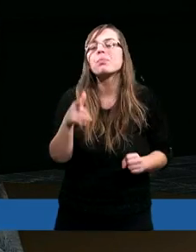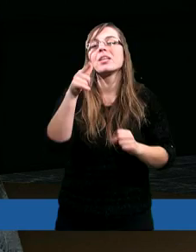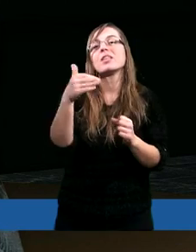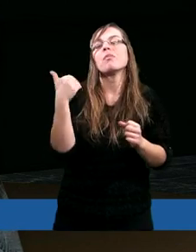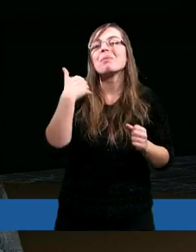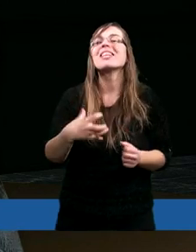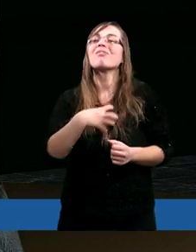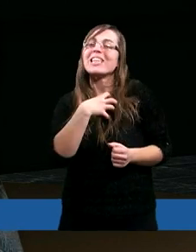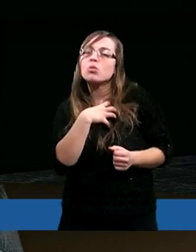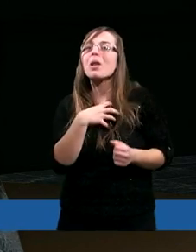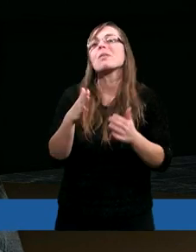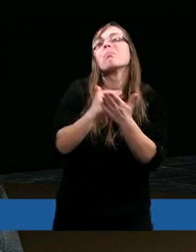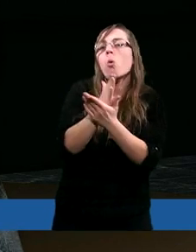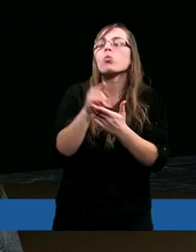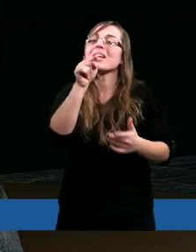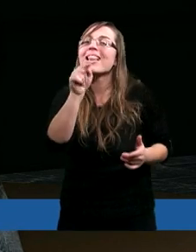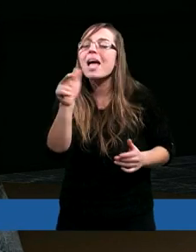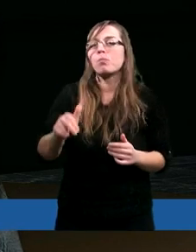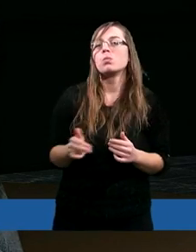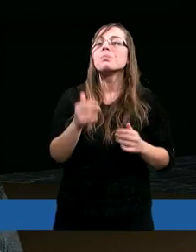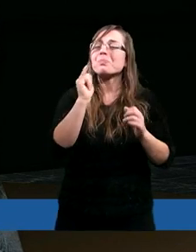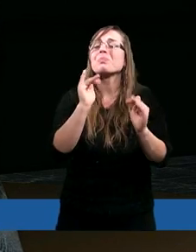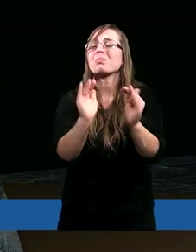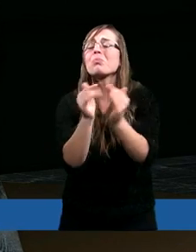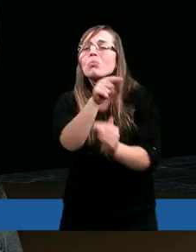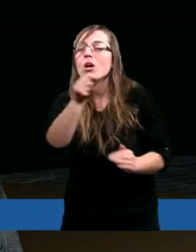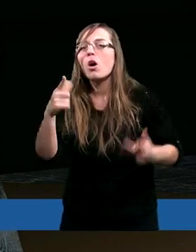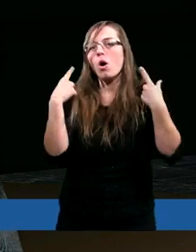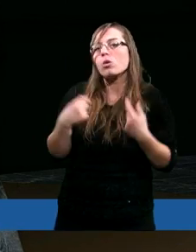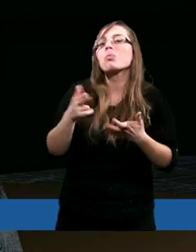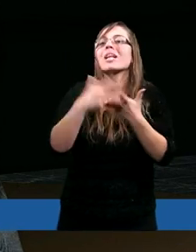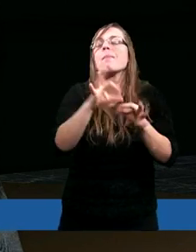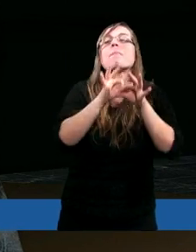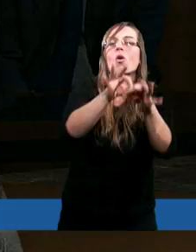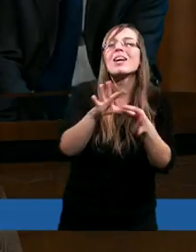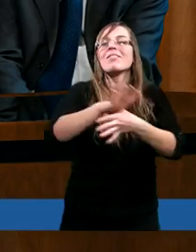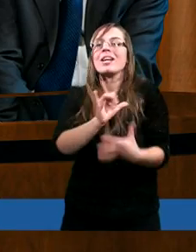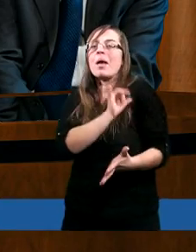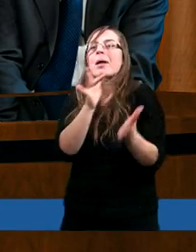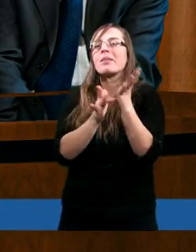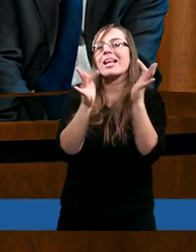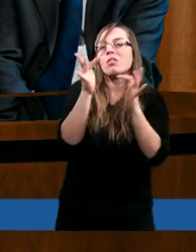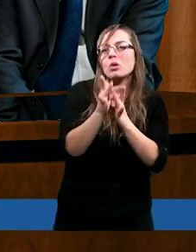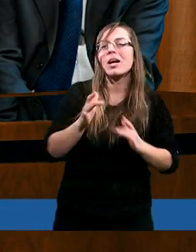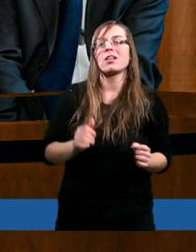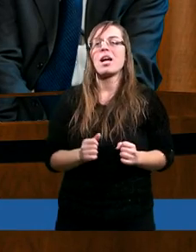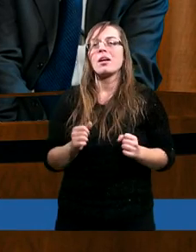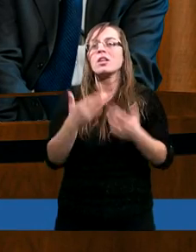być wyczuleni i posłuszni temu i tej drodze, którą chcesz nas poprowadzić. W imieniu Pana Jezusa